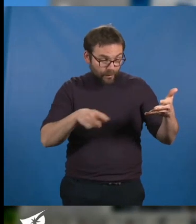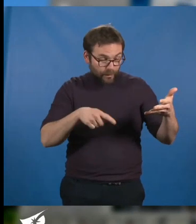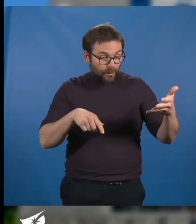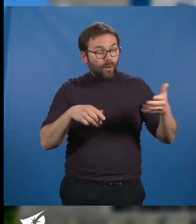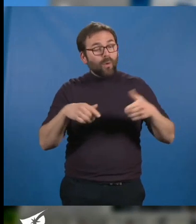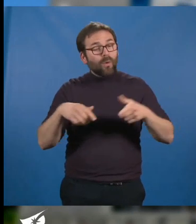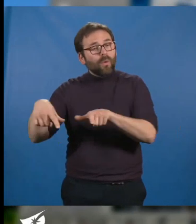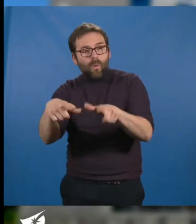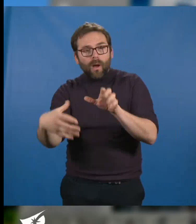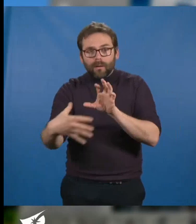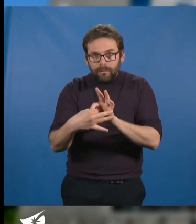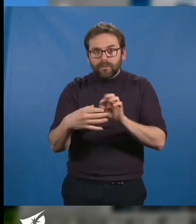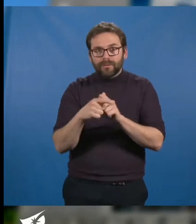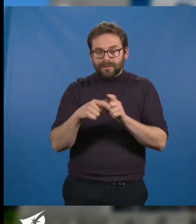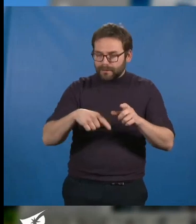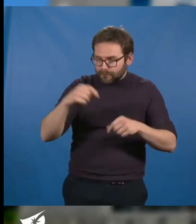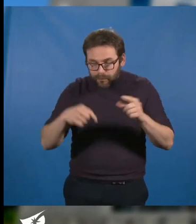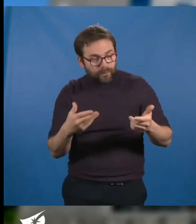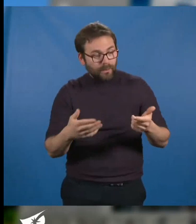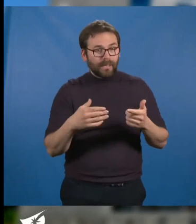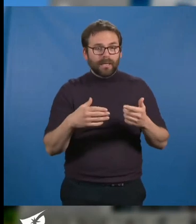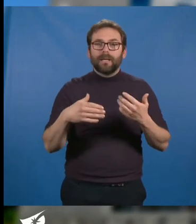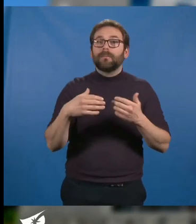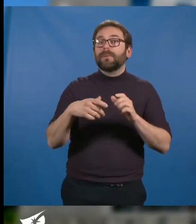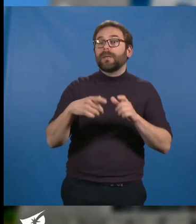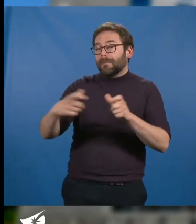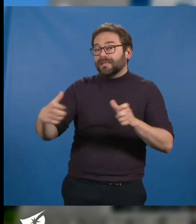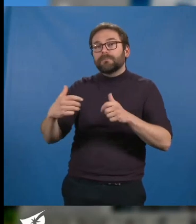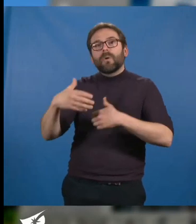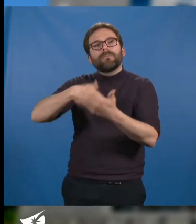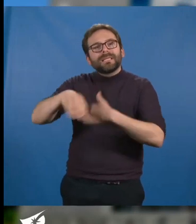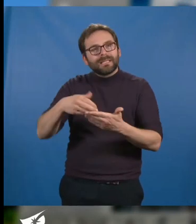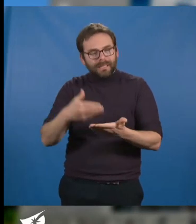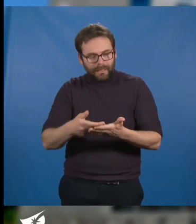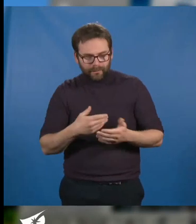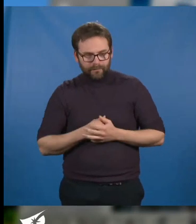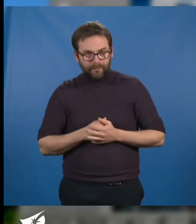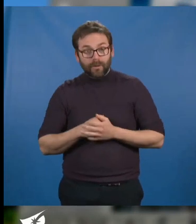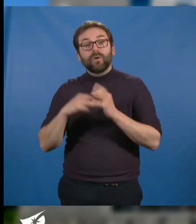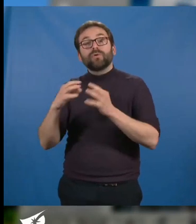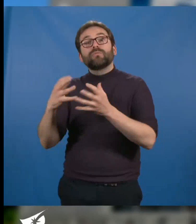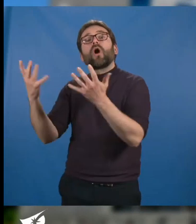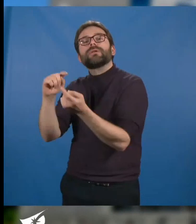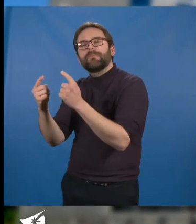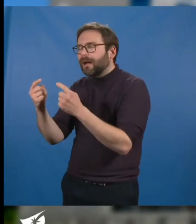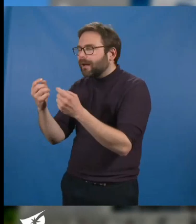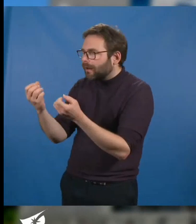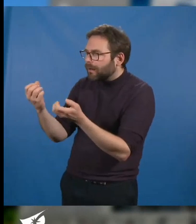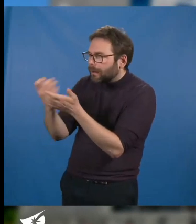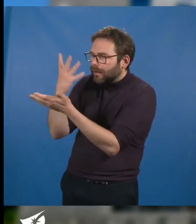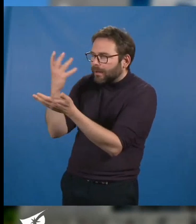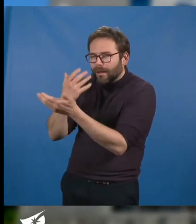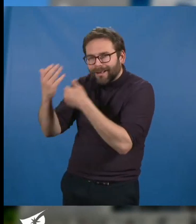bâtiments. Le grand débat sur la fabrique de la ville nous apportera de nombreux éclairages. Mais pour moi, nous devons